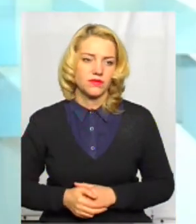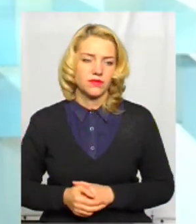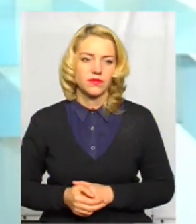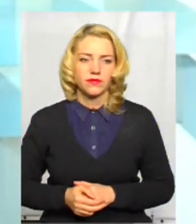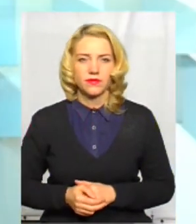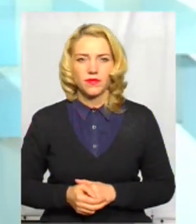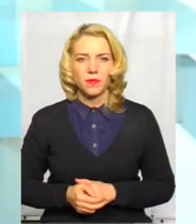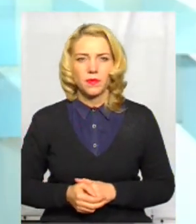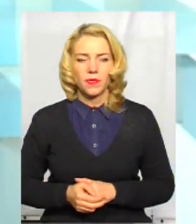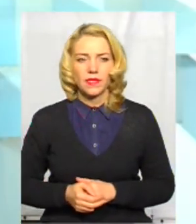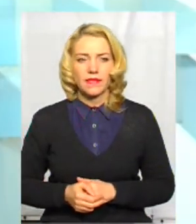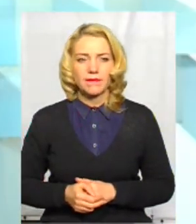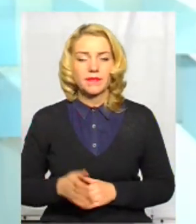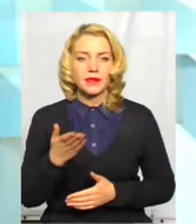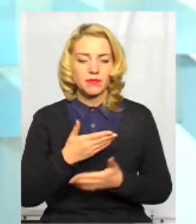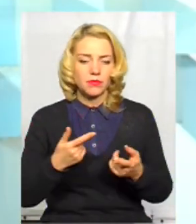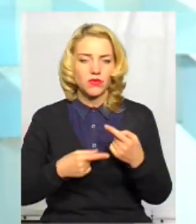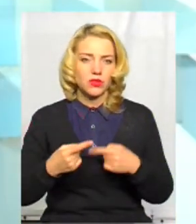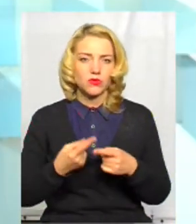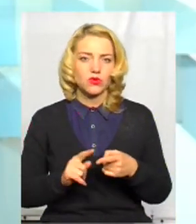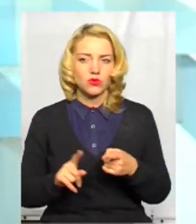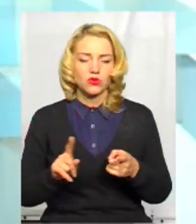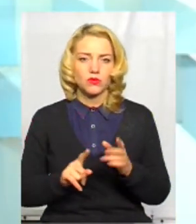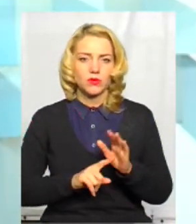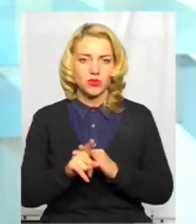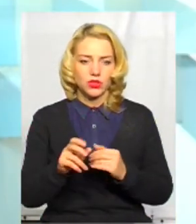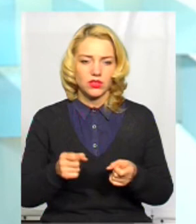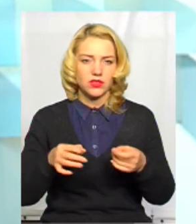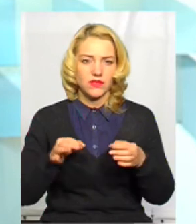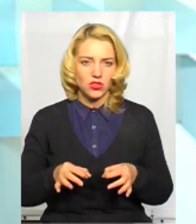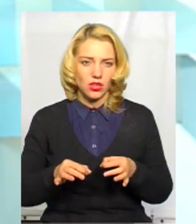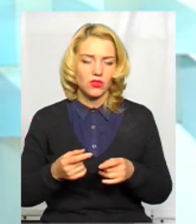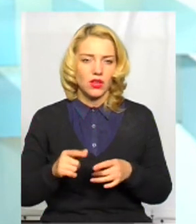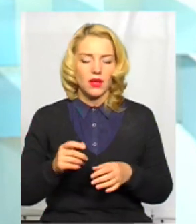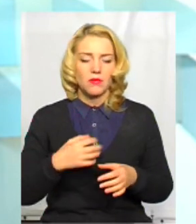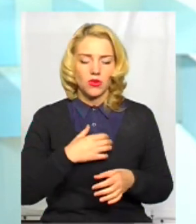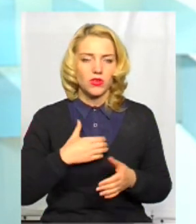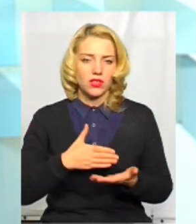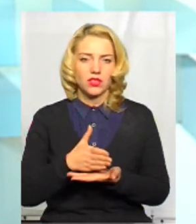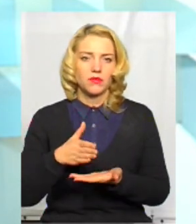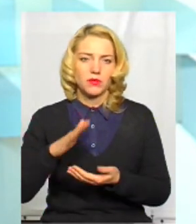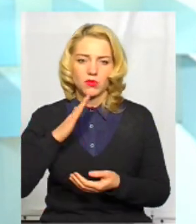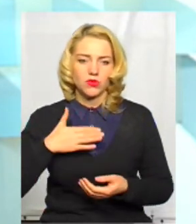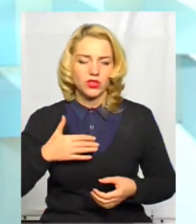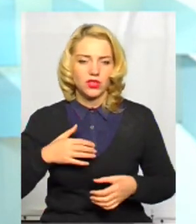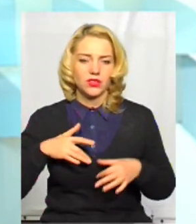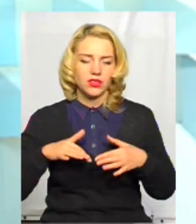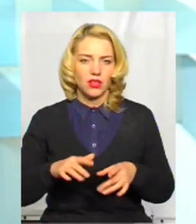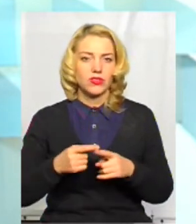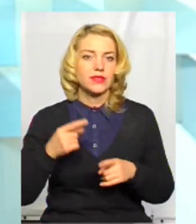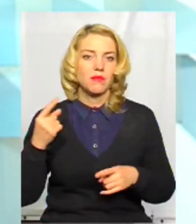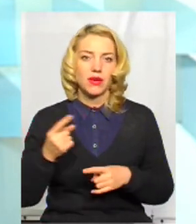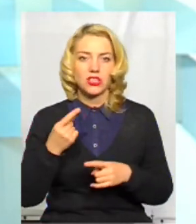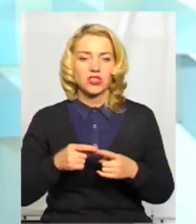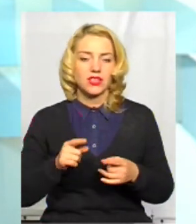По суті, ми повертаємося до того, що ми почали. Так, звичайно. Пріоритетні напрямки моєї діяльності, це має бути на голову. Перше,